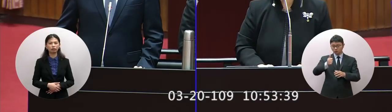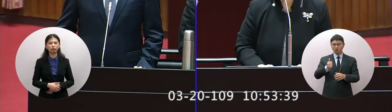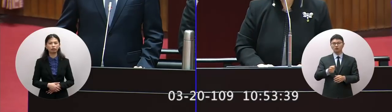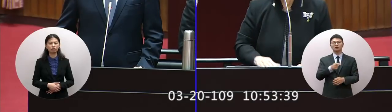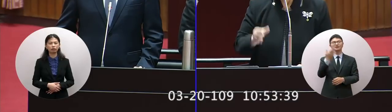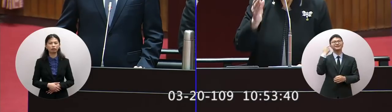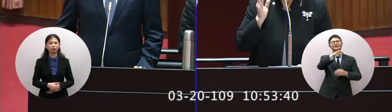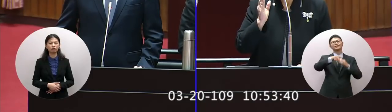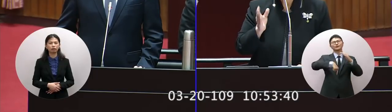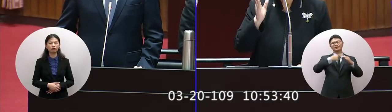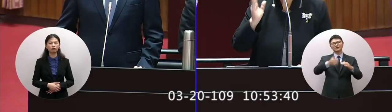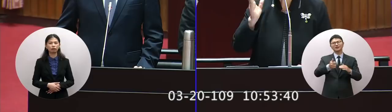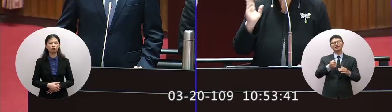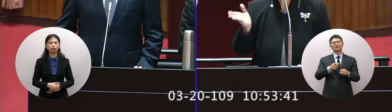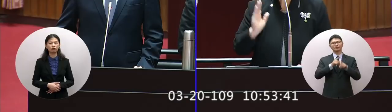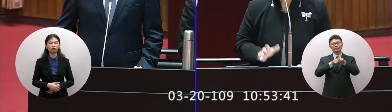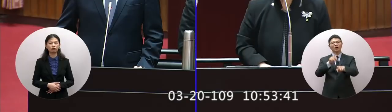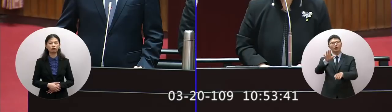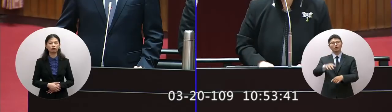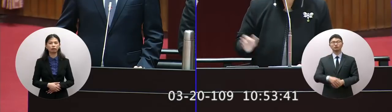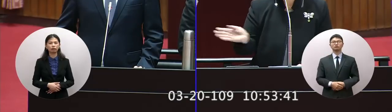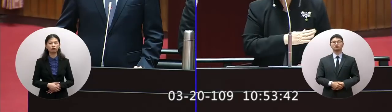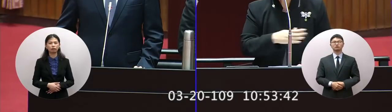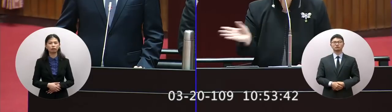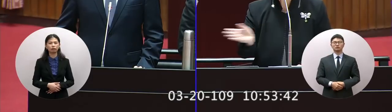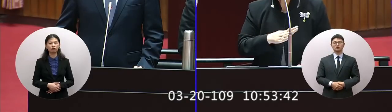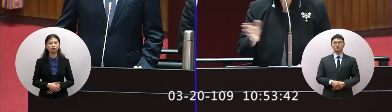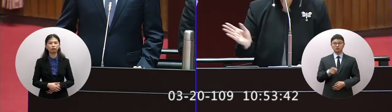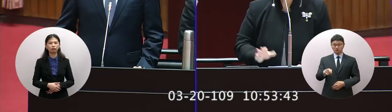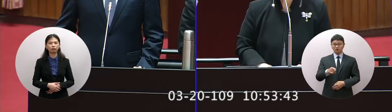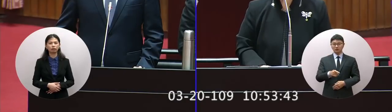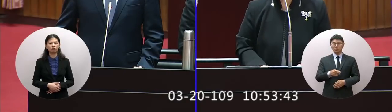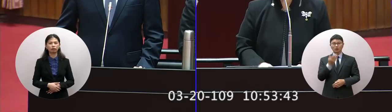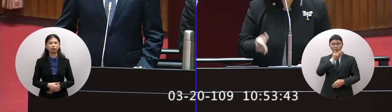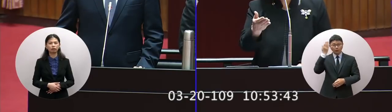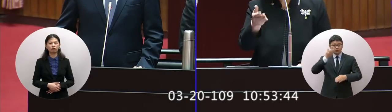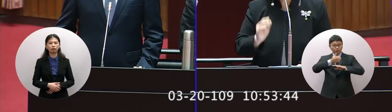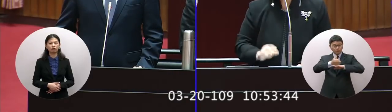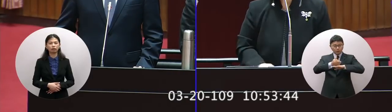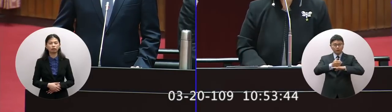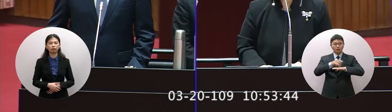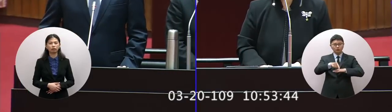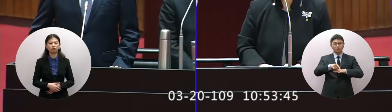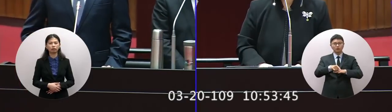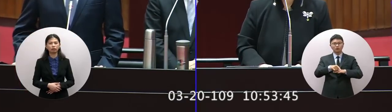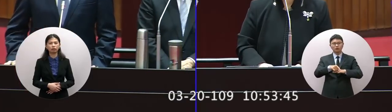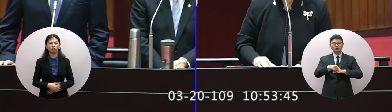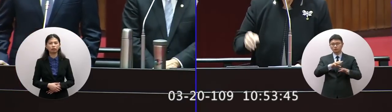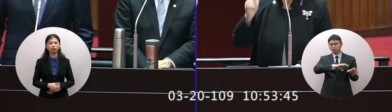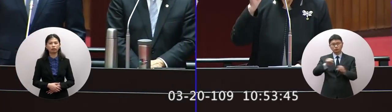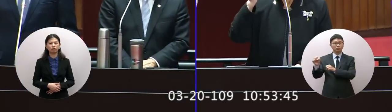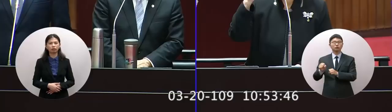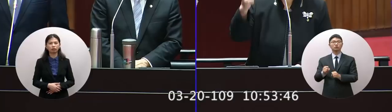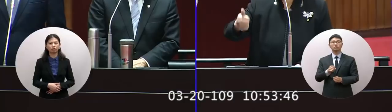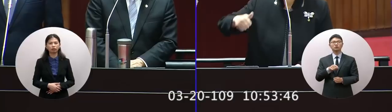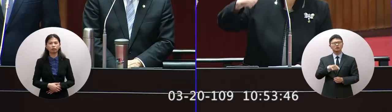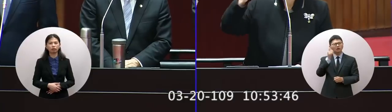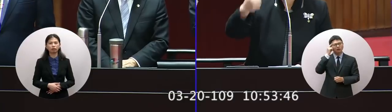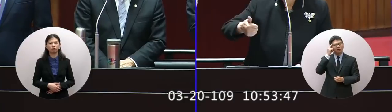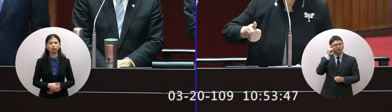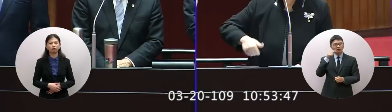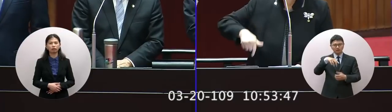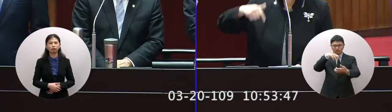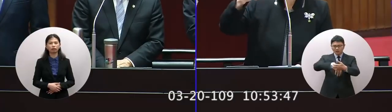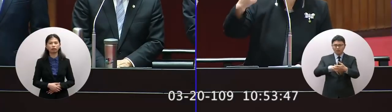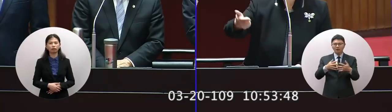議長你也有去為了為要去接總統整車油軟車都去上唱這應該都要再記住對不對裡面